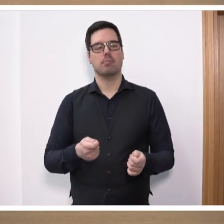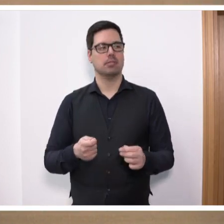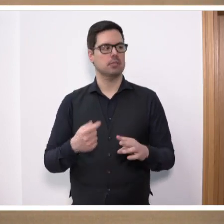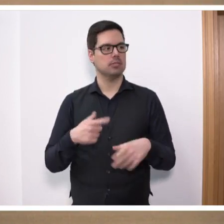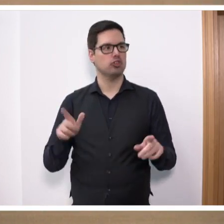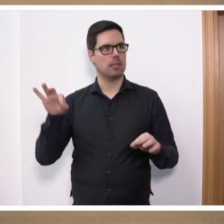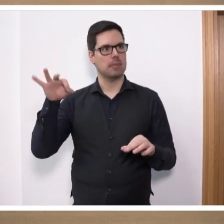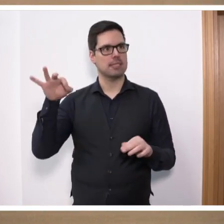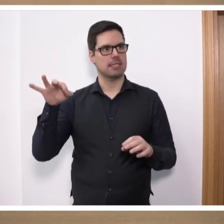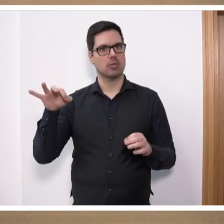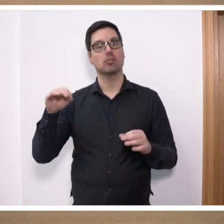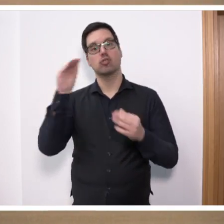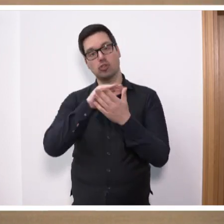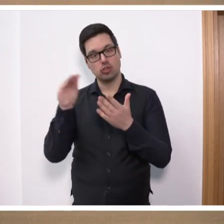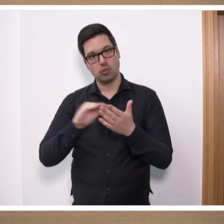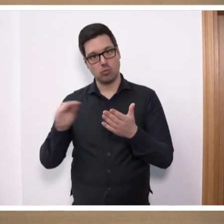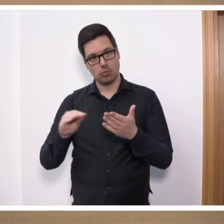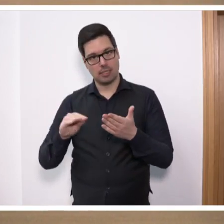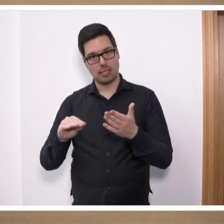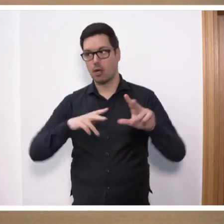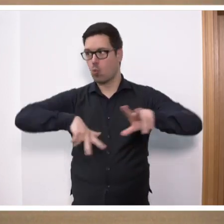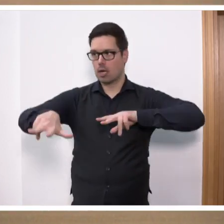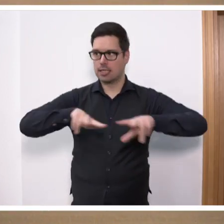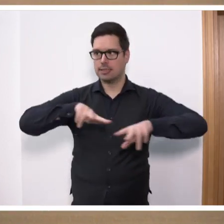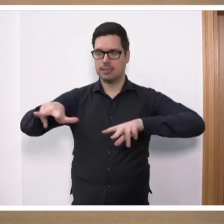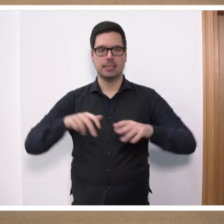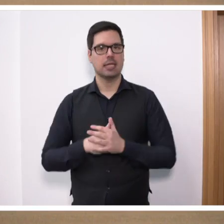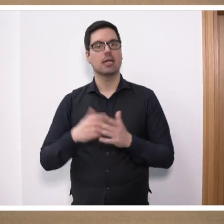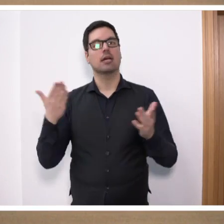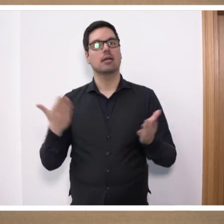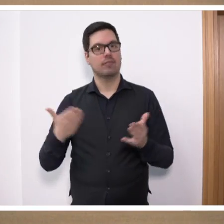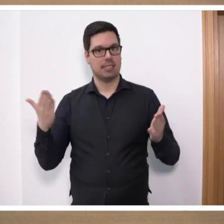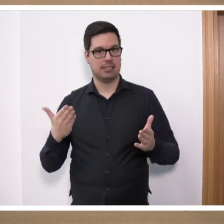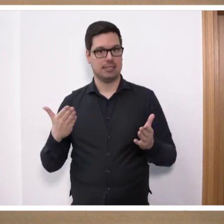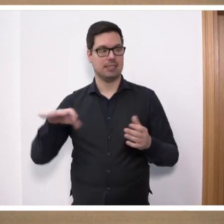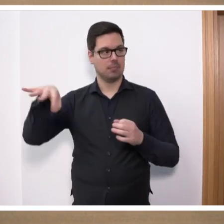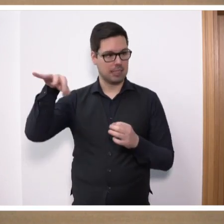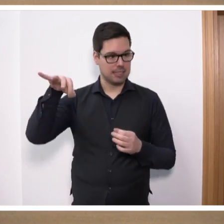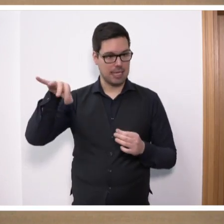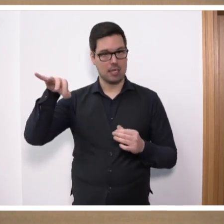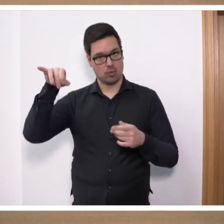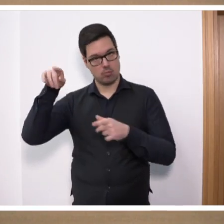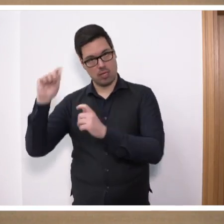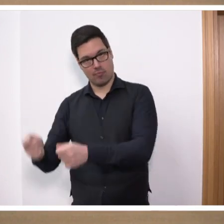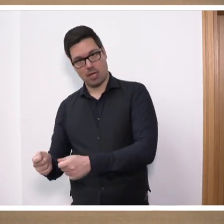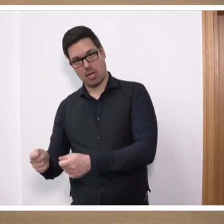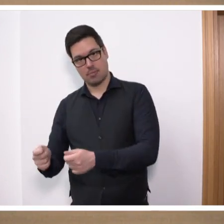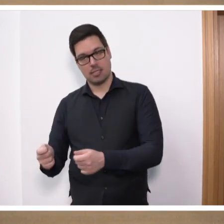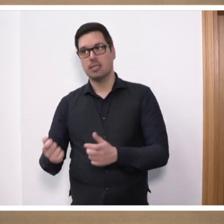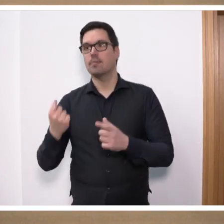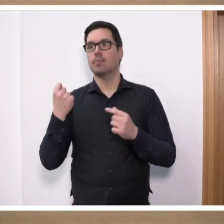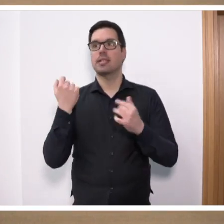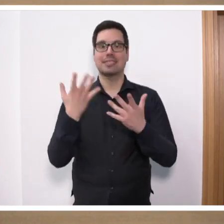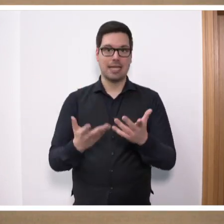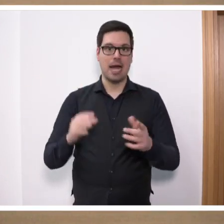sondern es ist eine Aufgabe der Schule, das zu organisieren, was das Ministerium machen muss, ist, die nötige Anzahl an